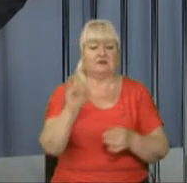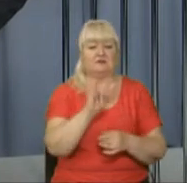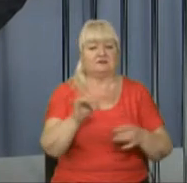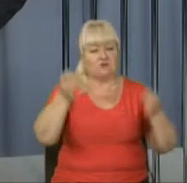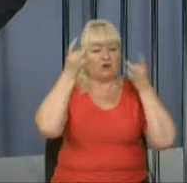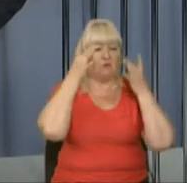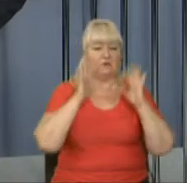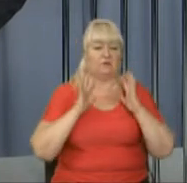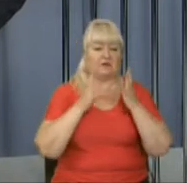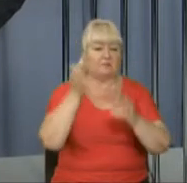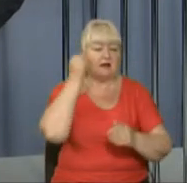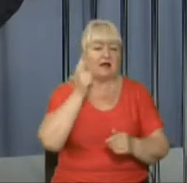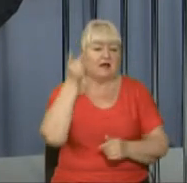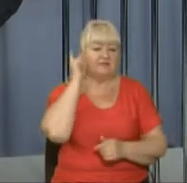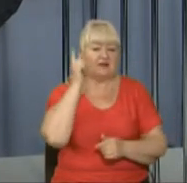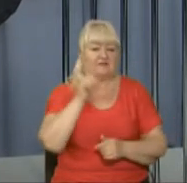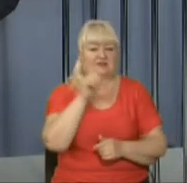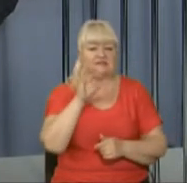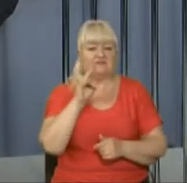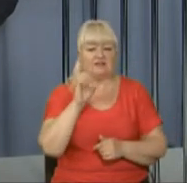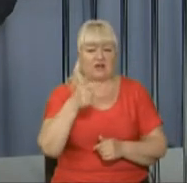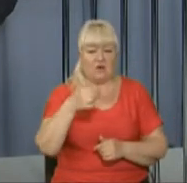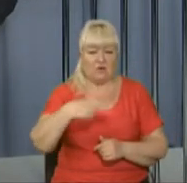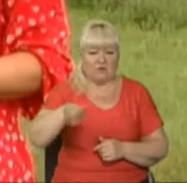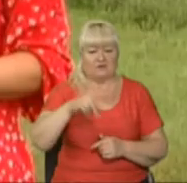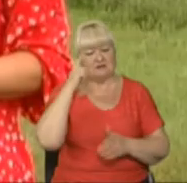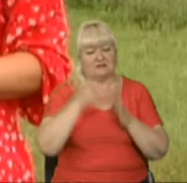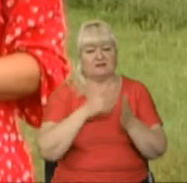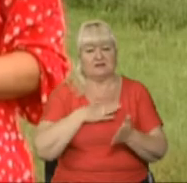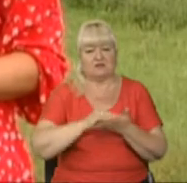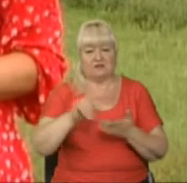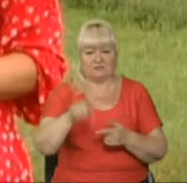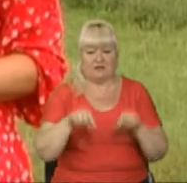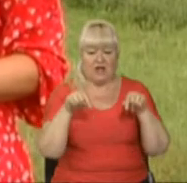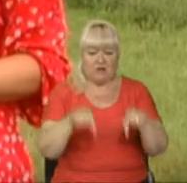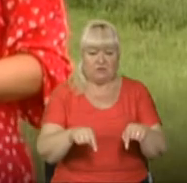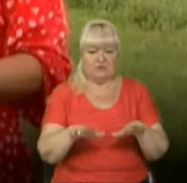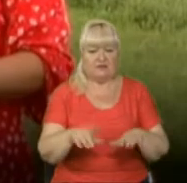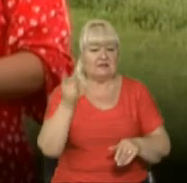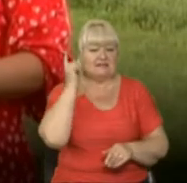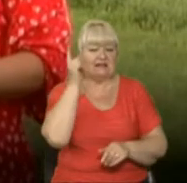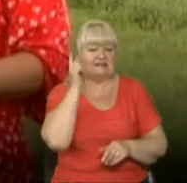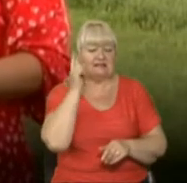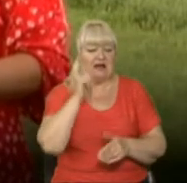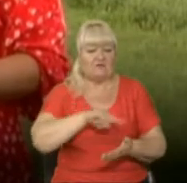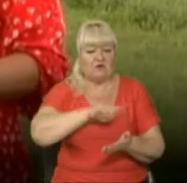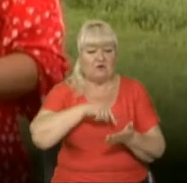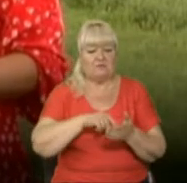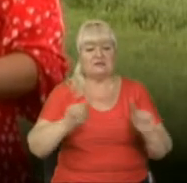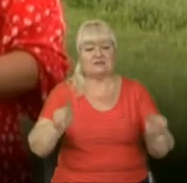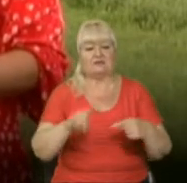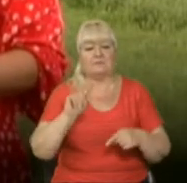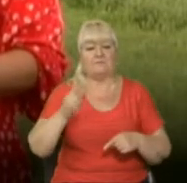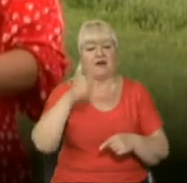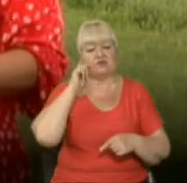парк «Древній Звенигород», дізнавались наші кореспонденти. Тут на місці давнього міста Звенигород створять перший в